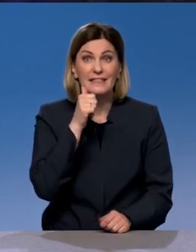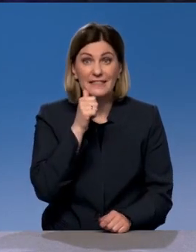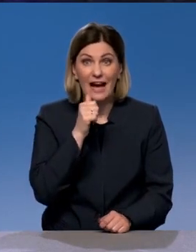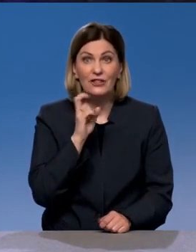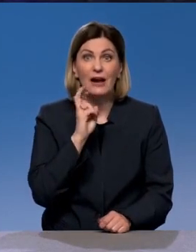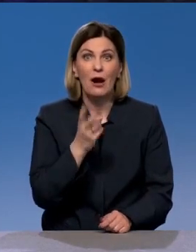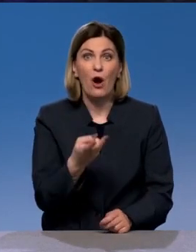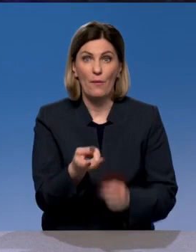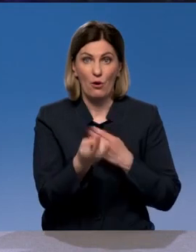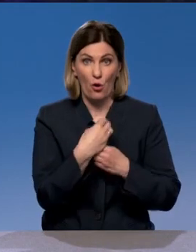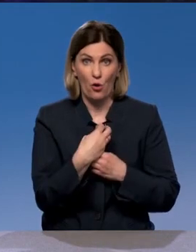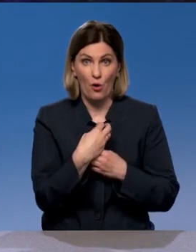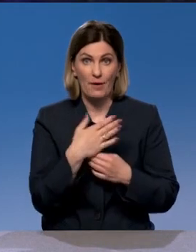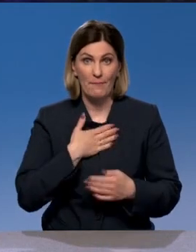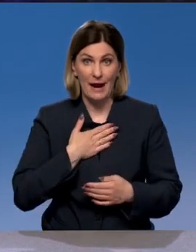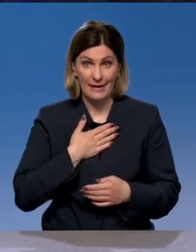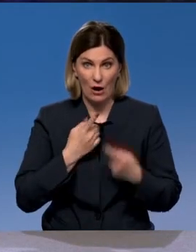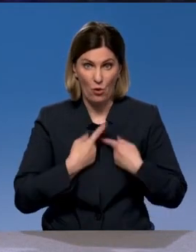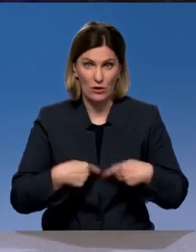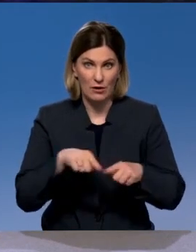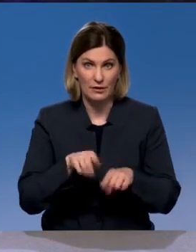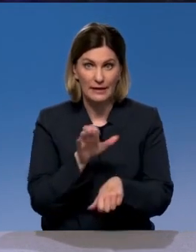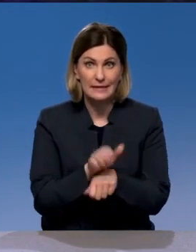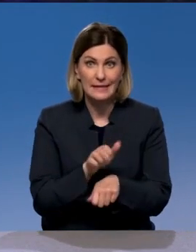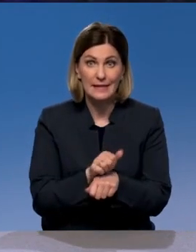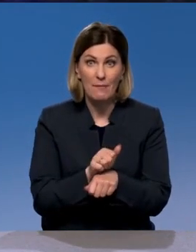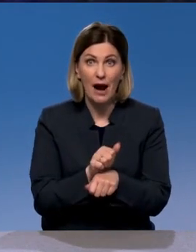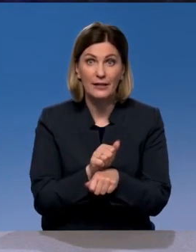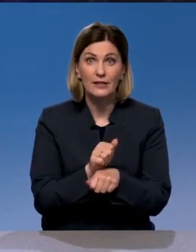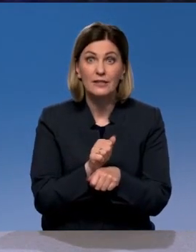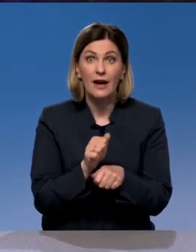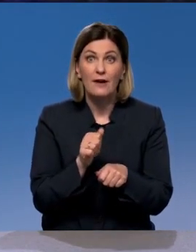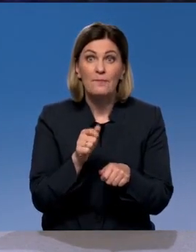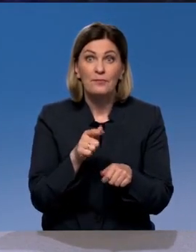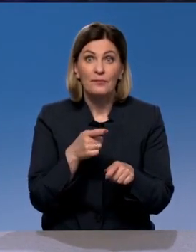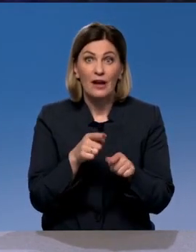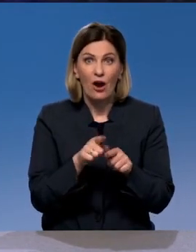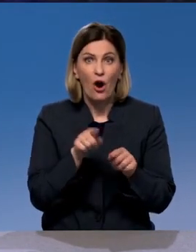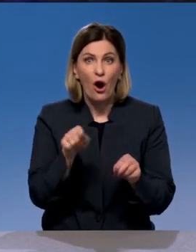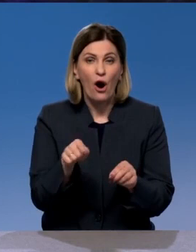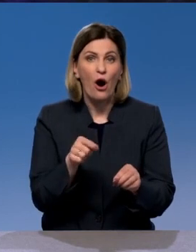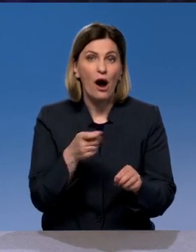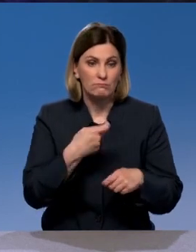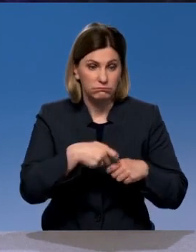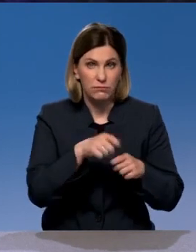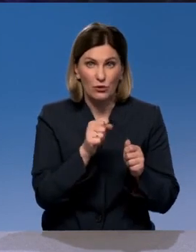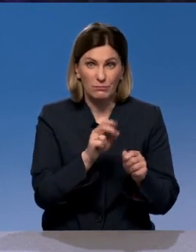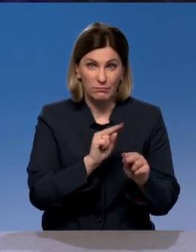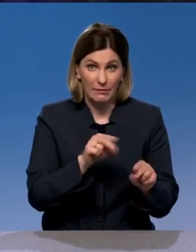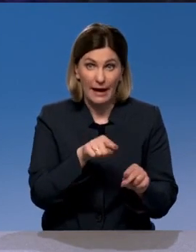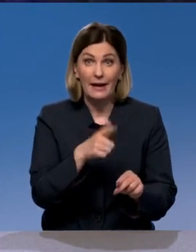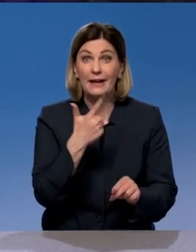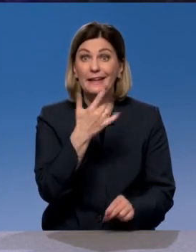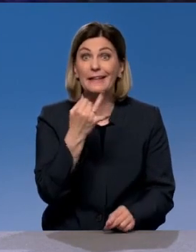человеку, который моя организация занимается с содержанием вот этого участка дороги, придут товарищи из ГИБДД,